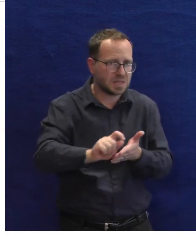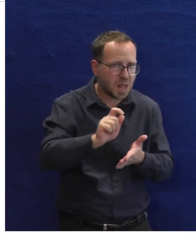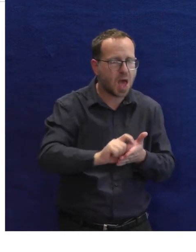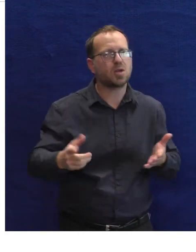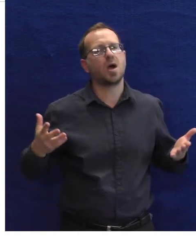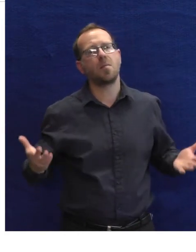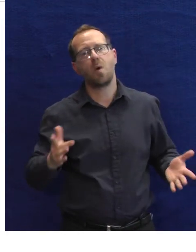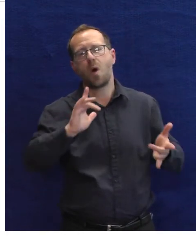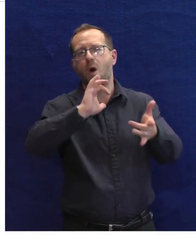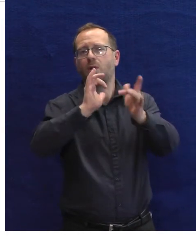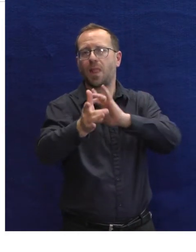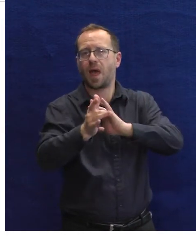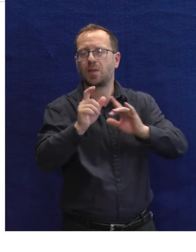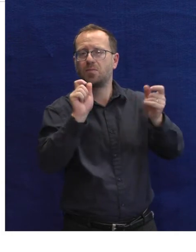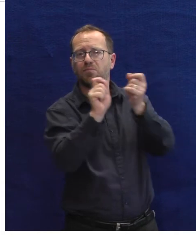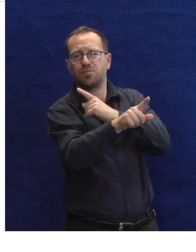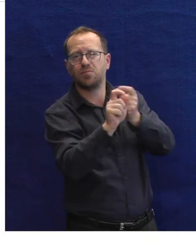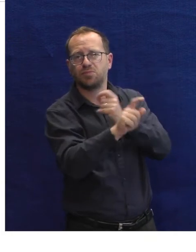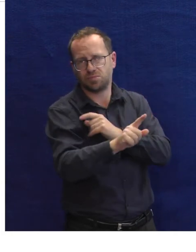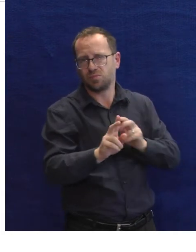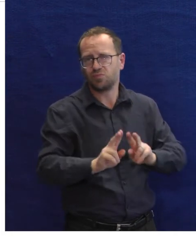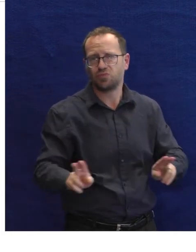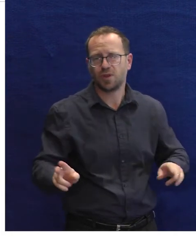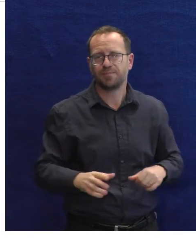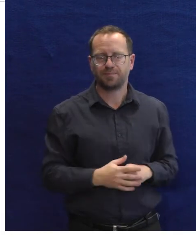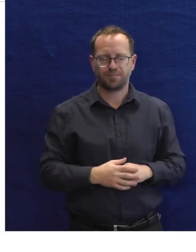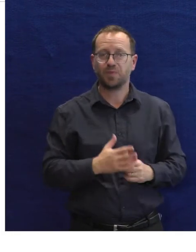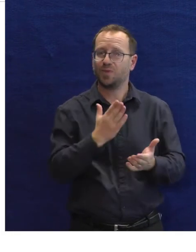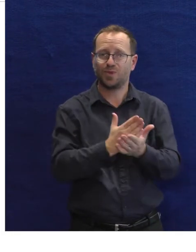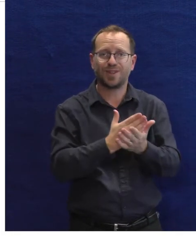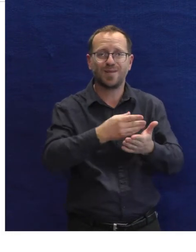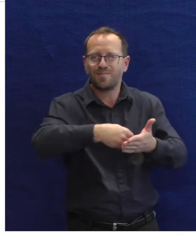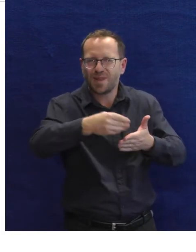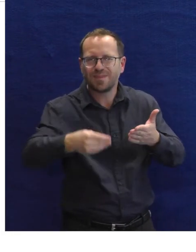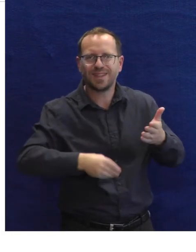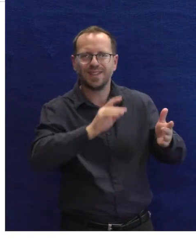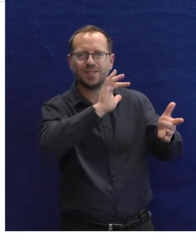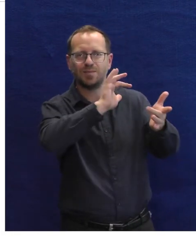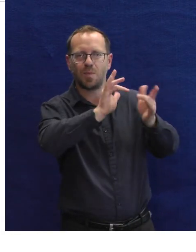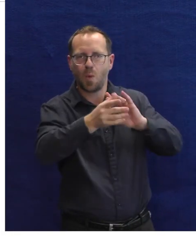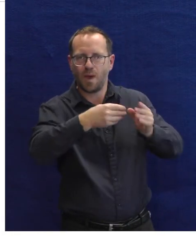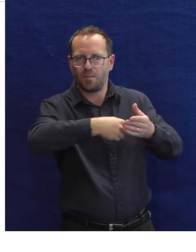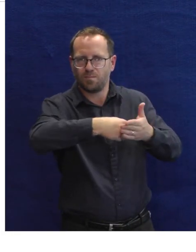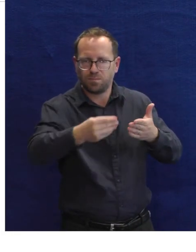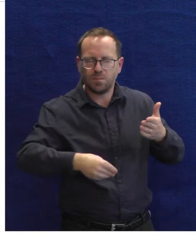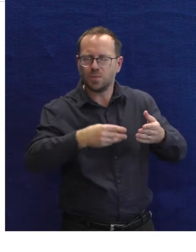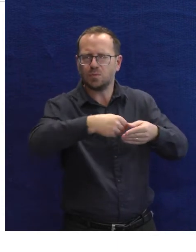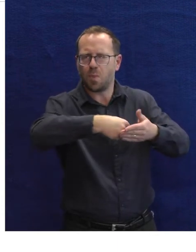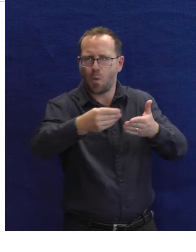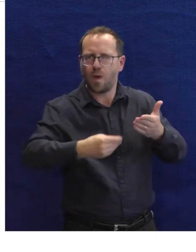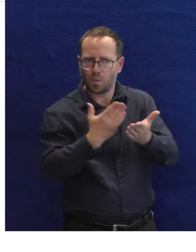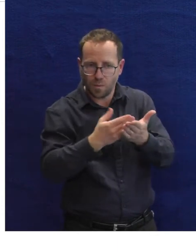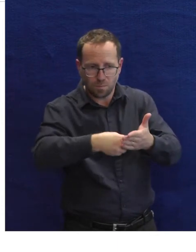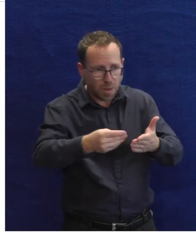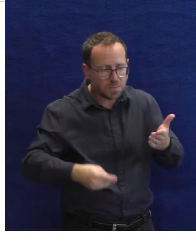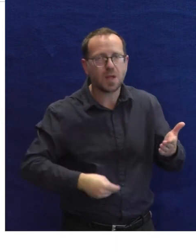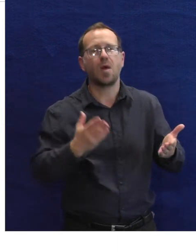pomůcku přijdete vyzvednout, anebo potom také online přes internet. Když je smlouva podepsaná, tak už není